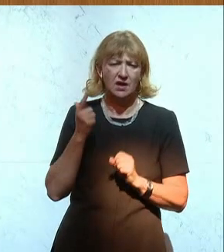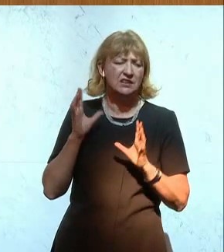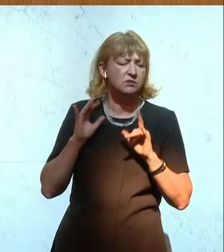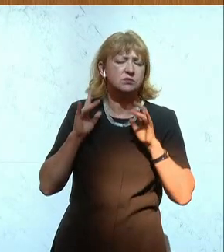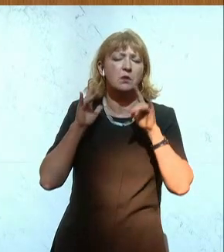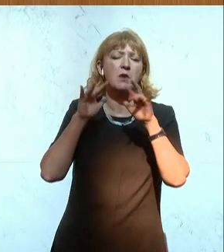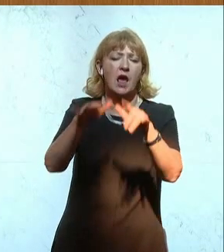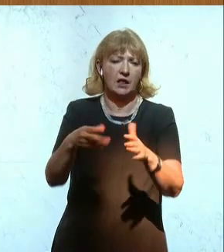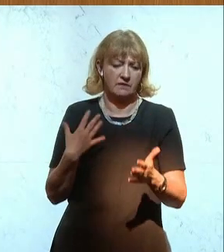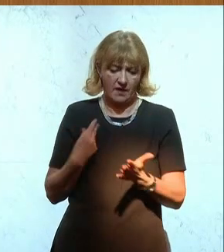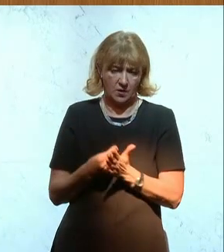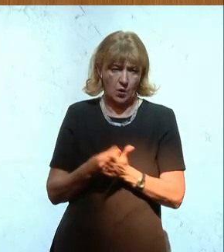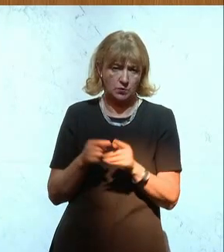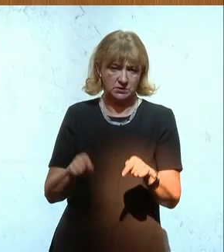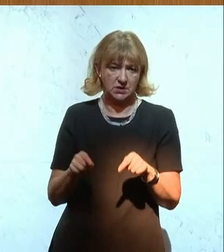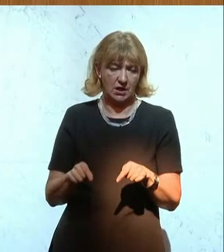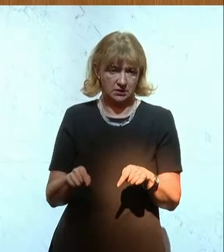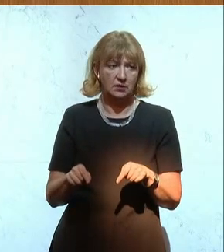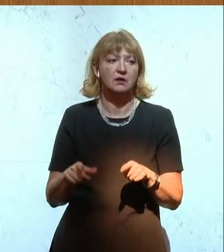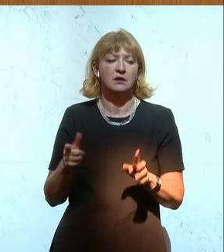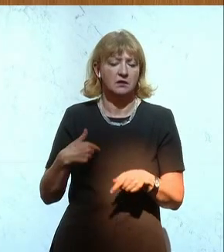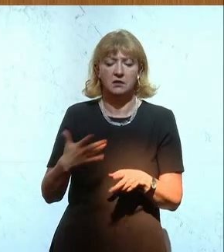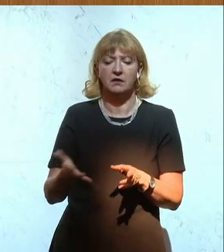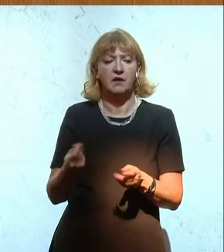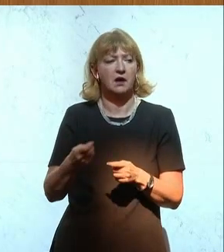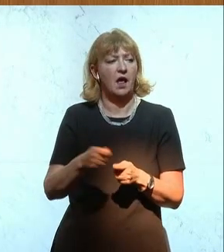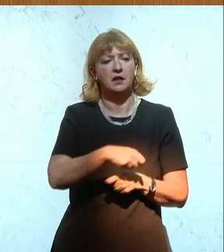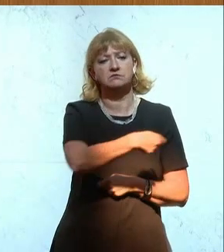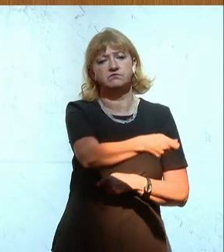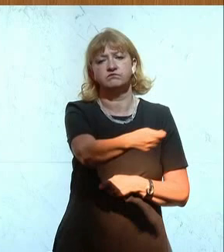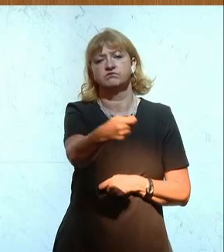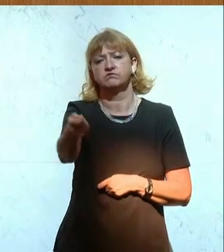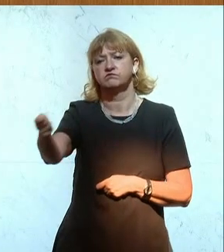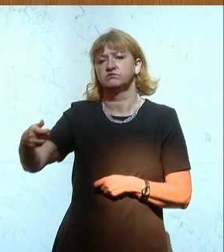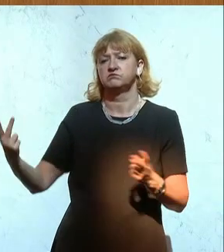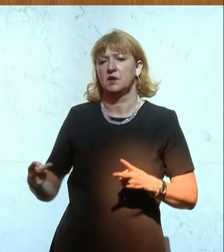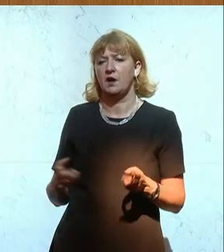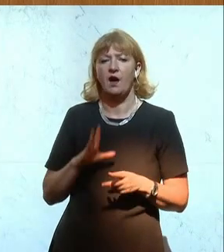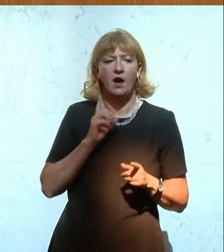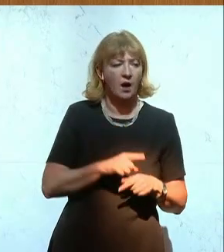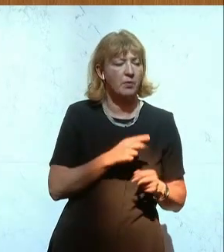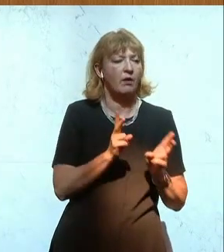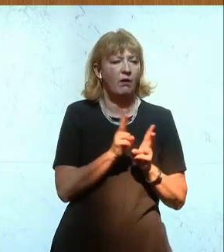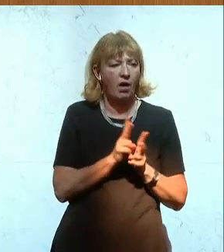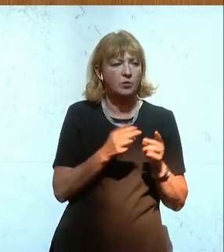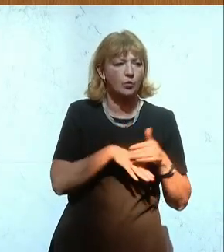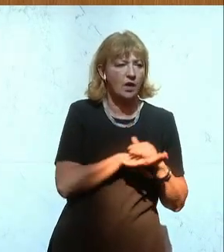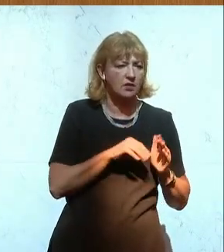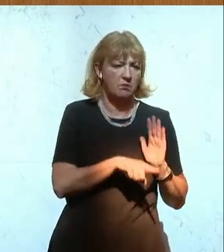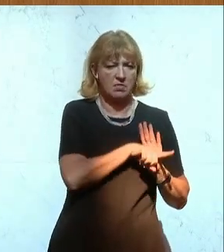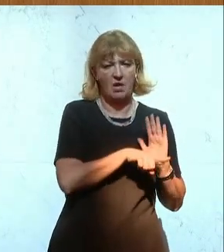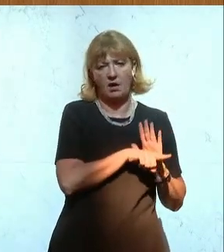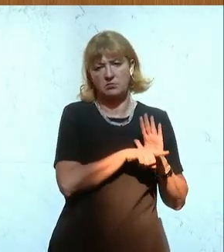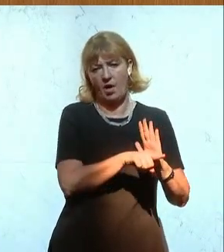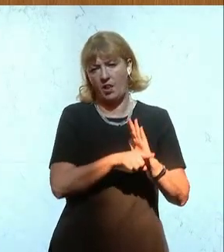gekostet hat, die mit der Gießkanne verteilt wurden, zu Lasten der kleinen und kleinsten Unternehmer und